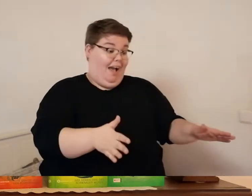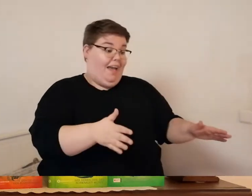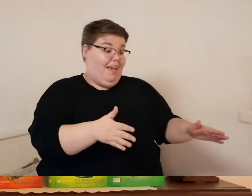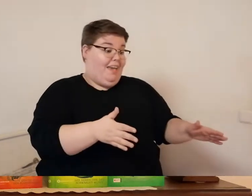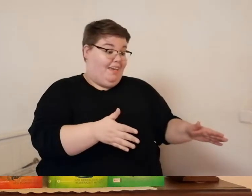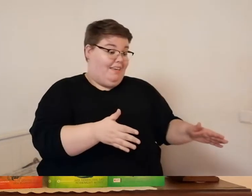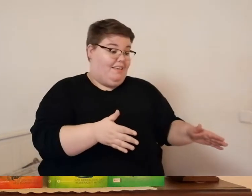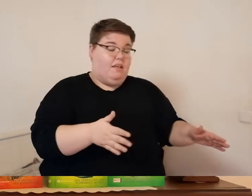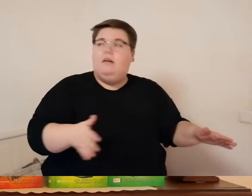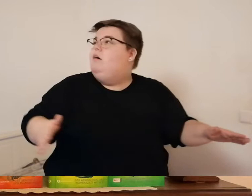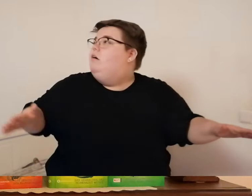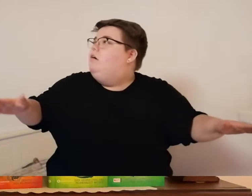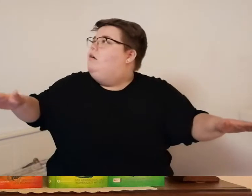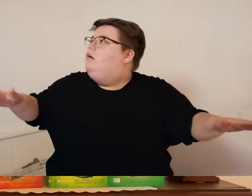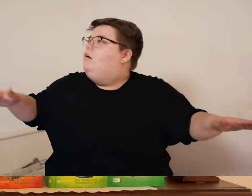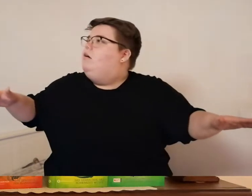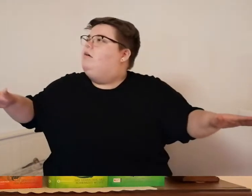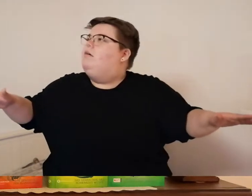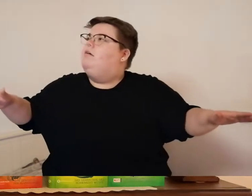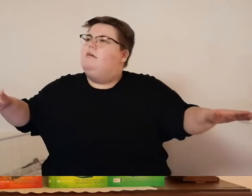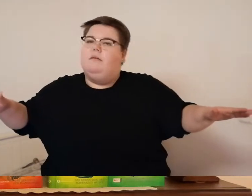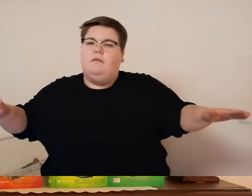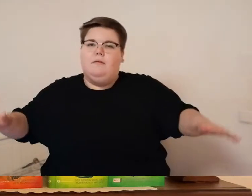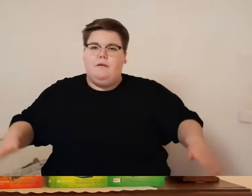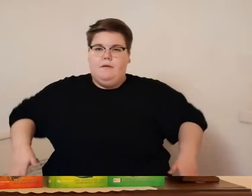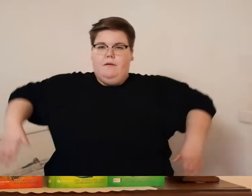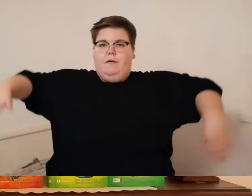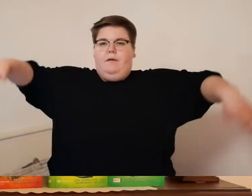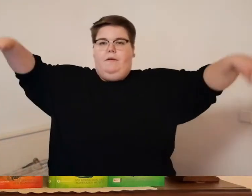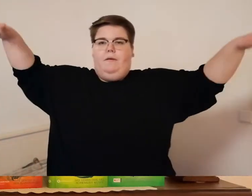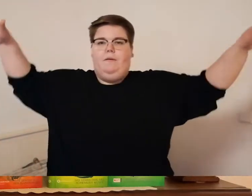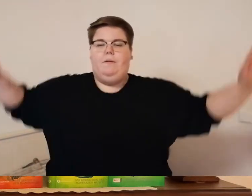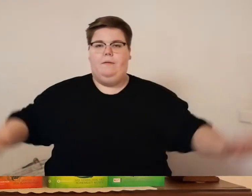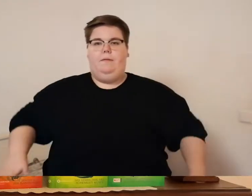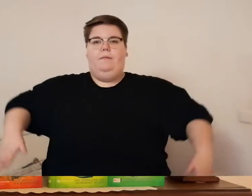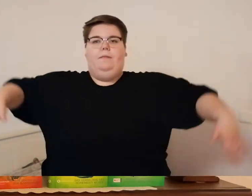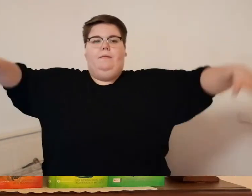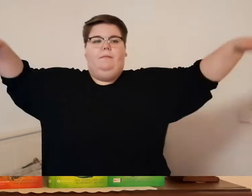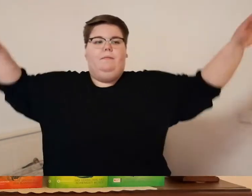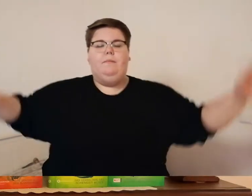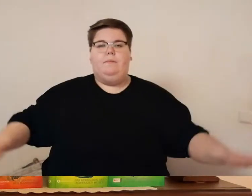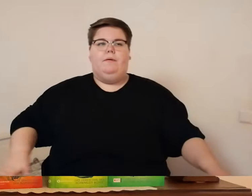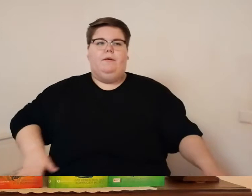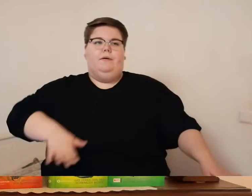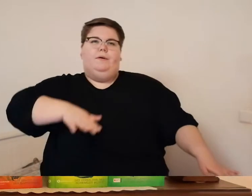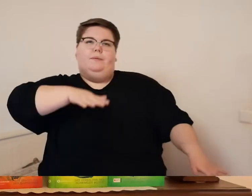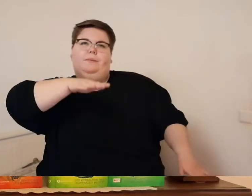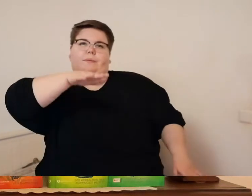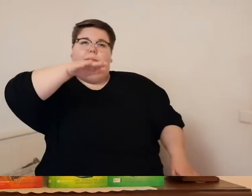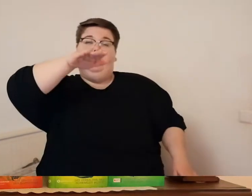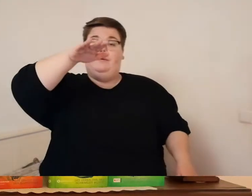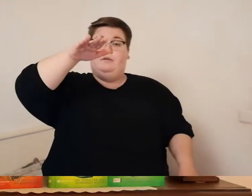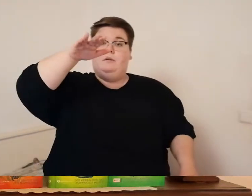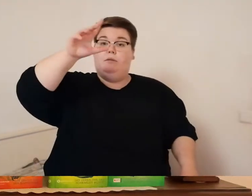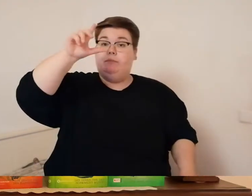trat einen schritt zurück der adler breitete die flügel aus und er hob sich in die luft doch er flog nicht